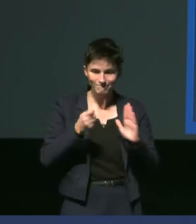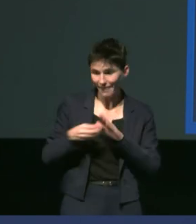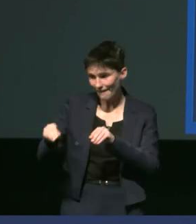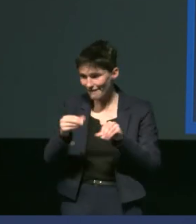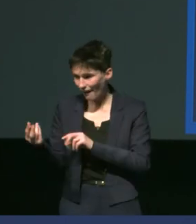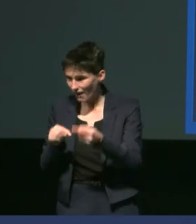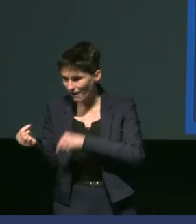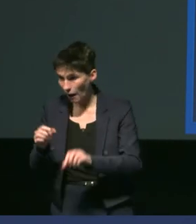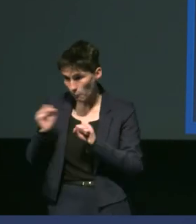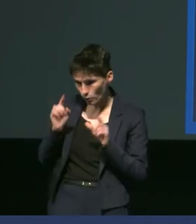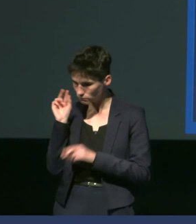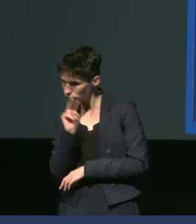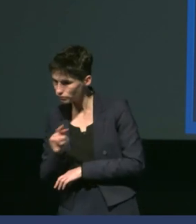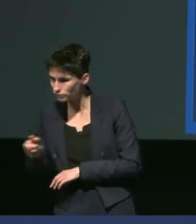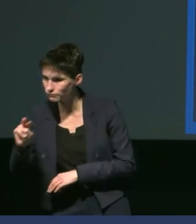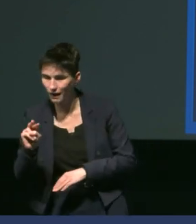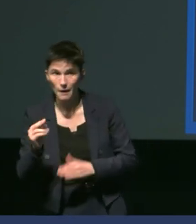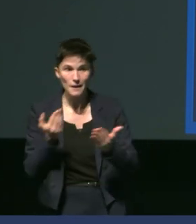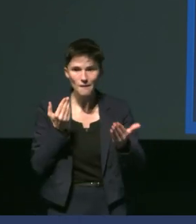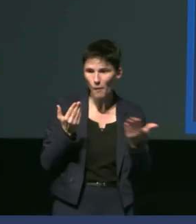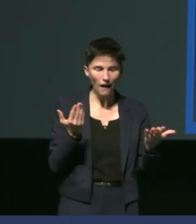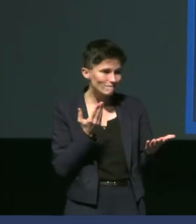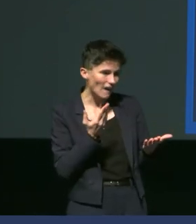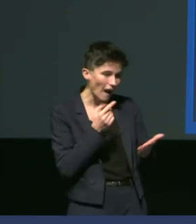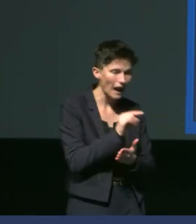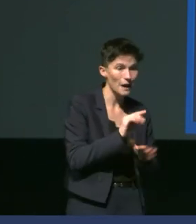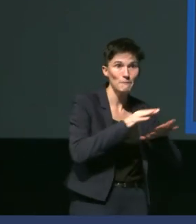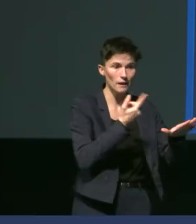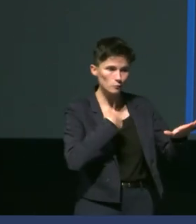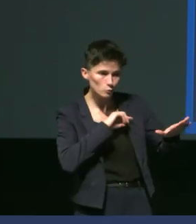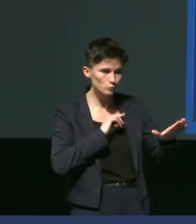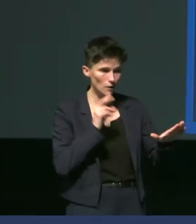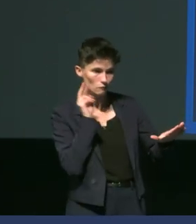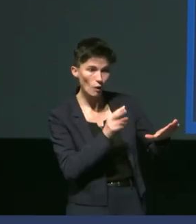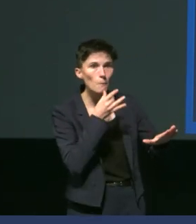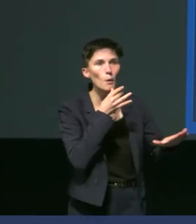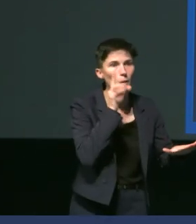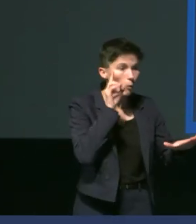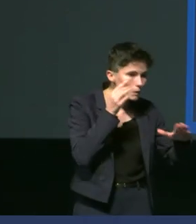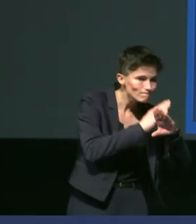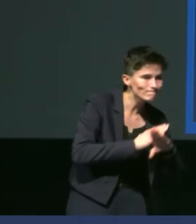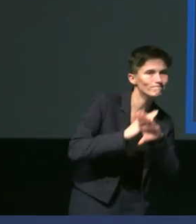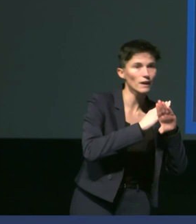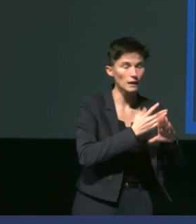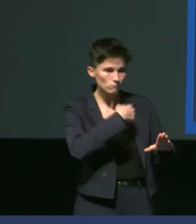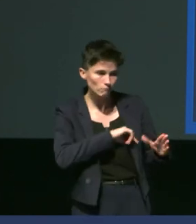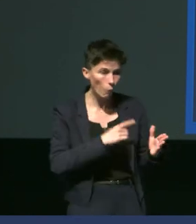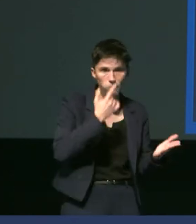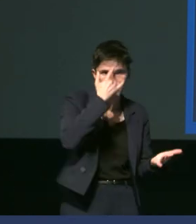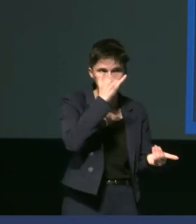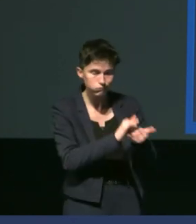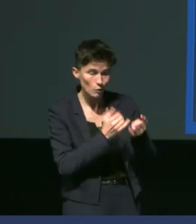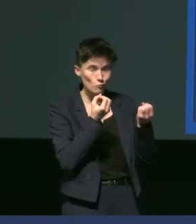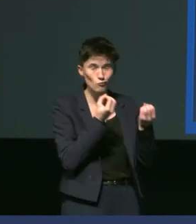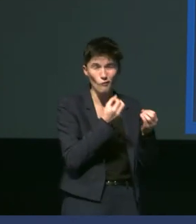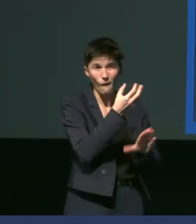reste du temps ils sont en train de nager dans des endroits où c'est un petit peu plus difficile d'accès donc on se rend pas forcément compte de cette vie aquatique qu'ils mènent 80